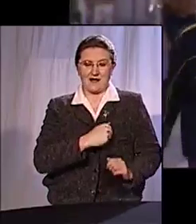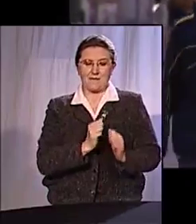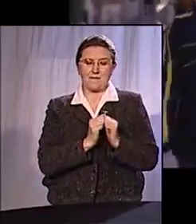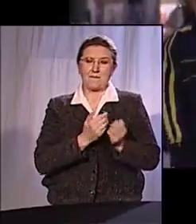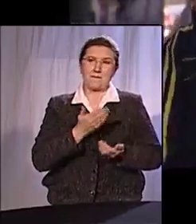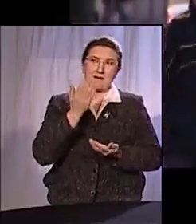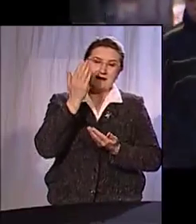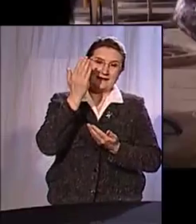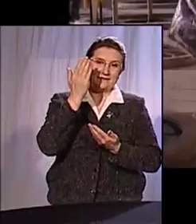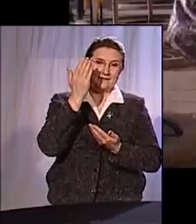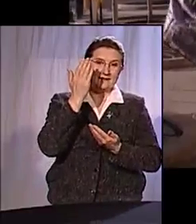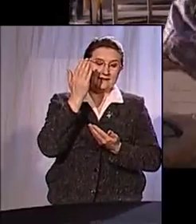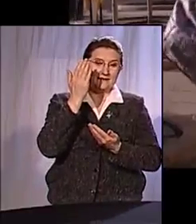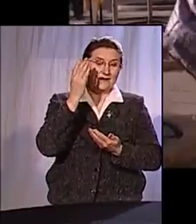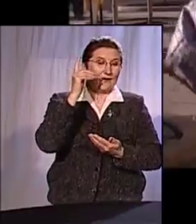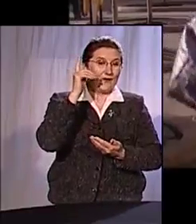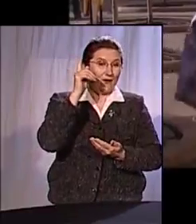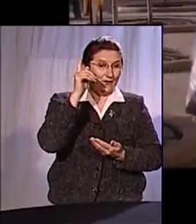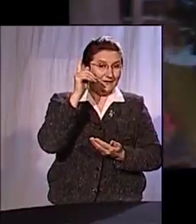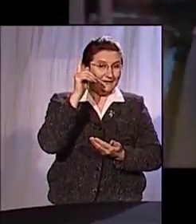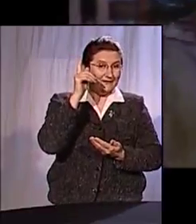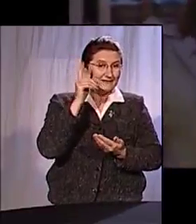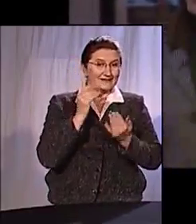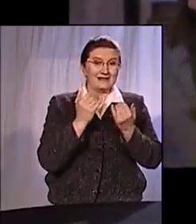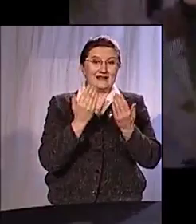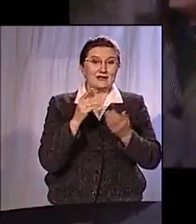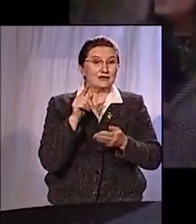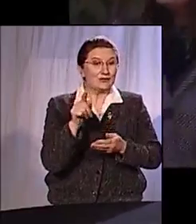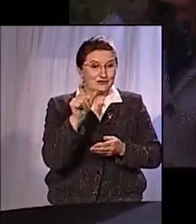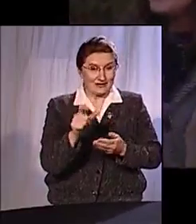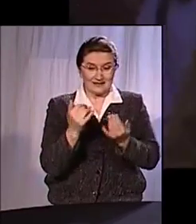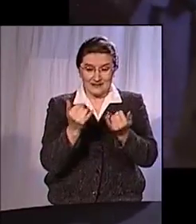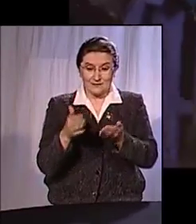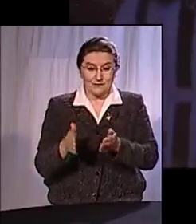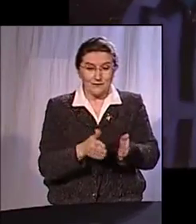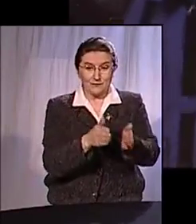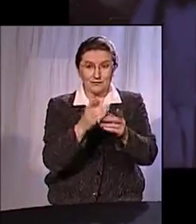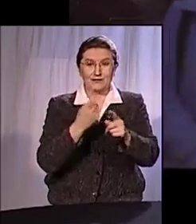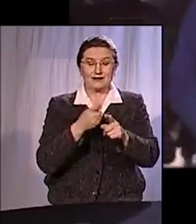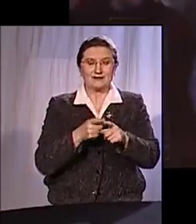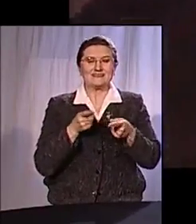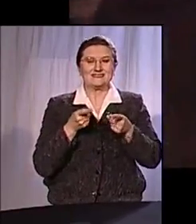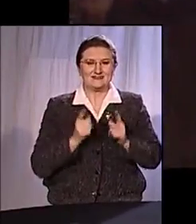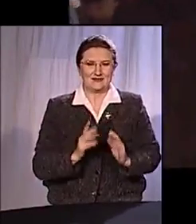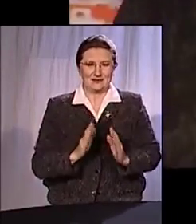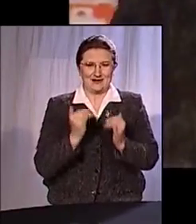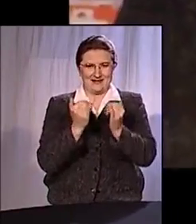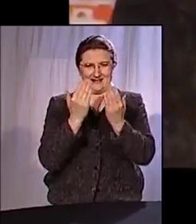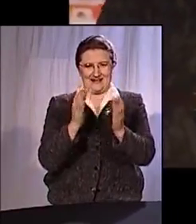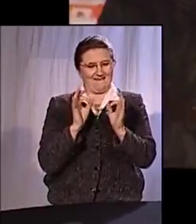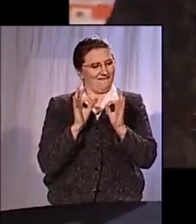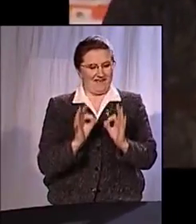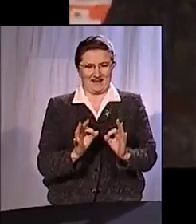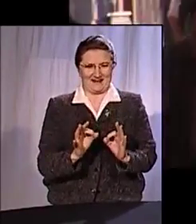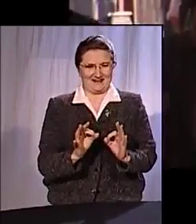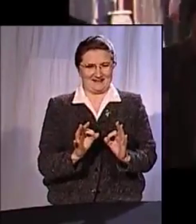Понимаете, Он найдет для них тот путь, который действительно... Только для них верный этот